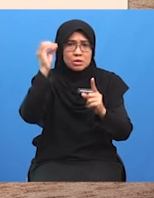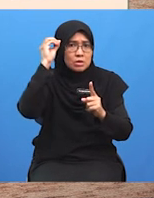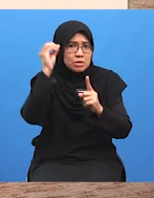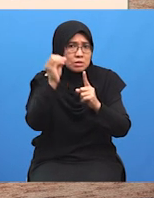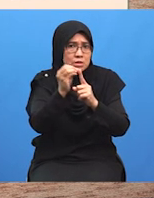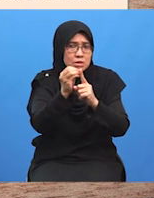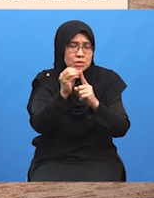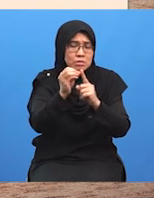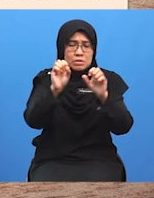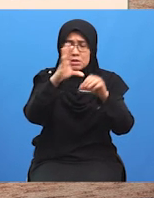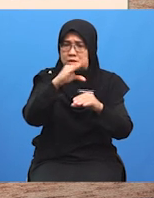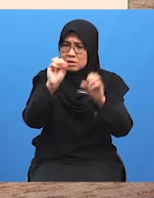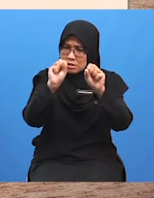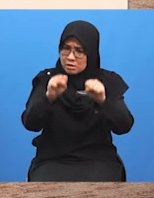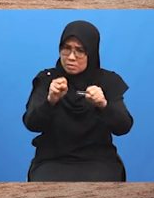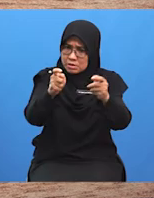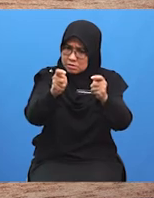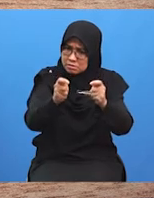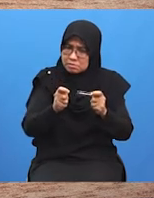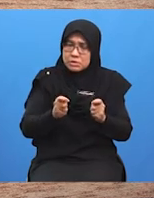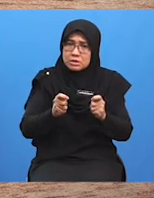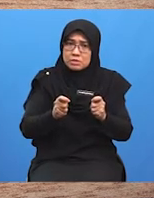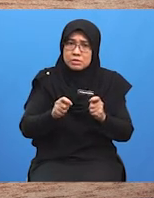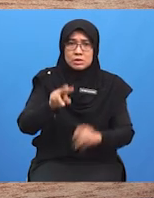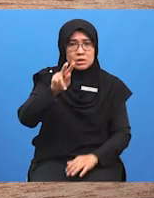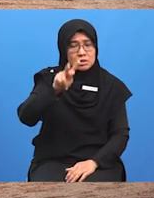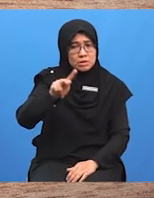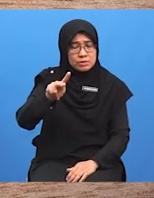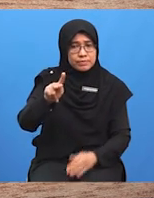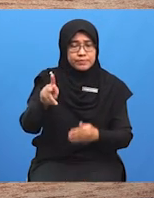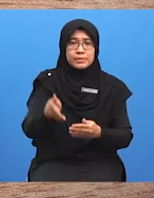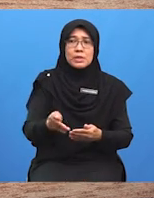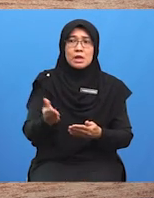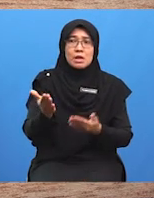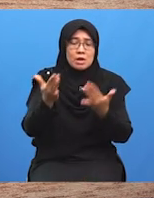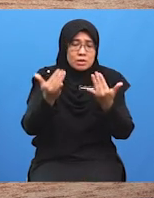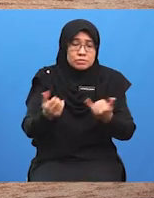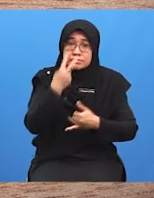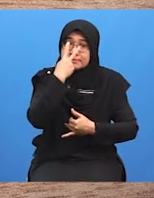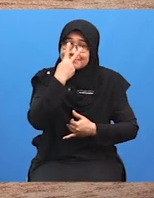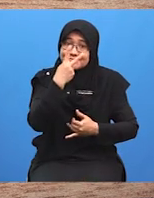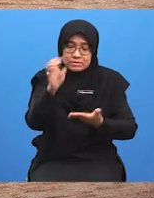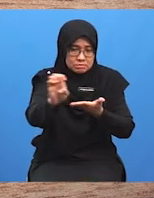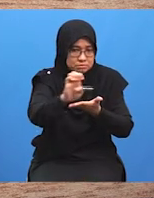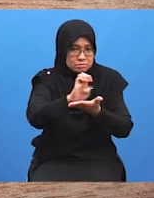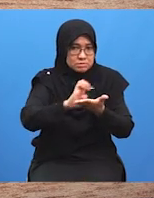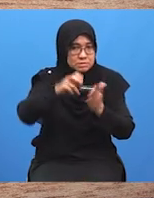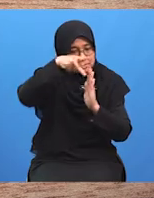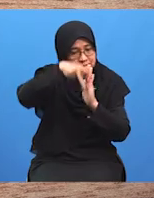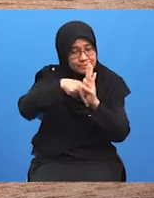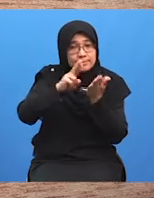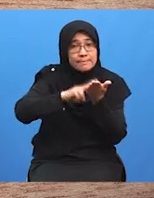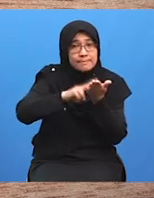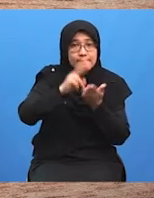dan boleh diterima Pelajar-pelajar Mari kita lihat elemen-elemen perundingan pula